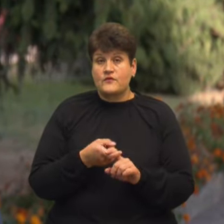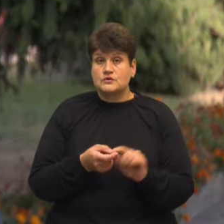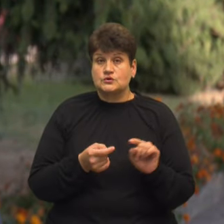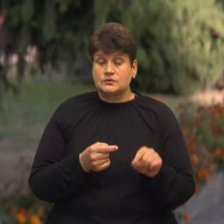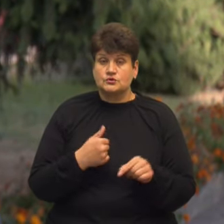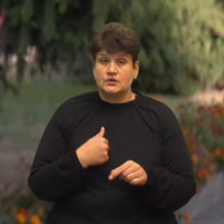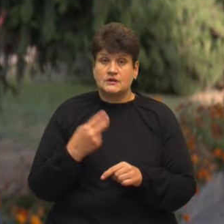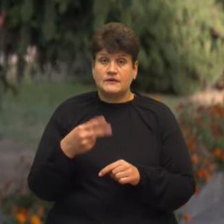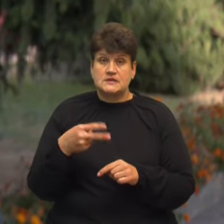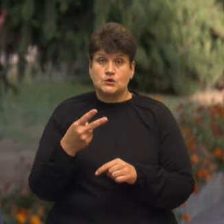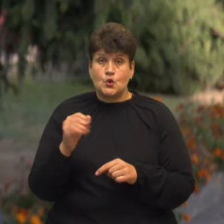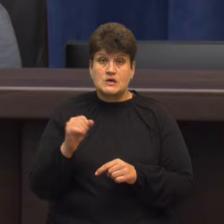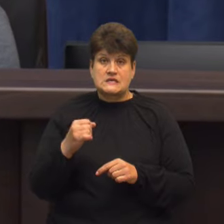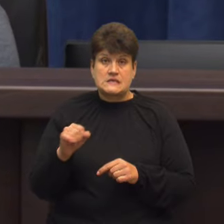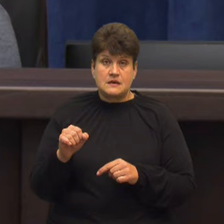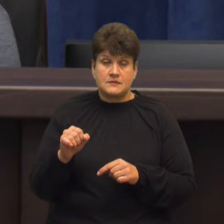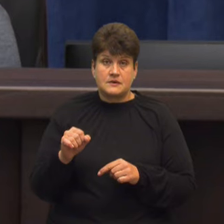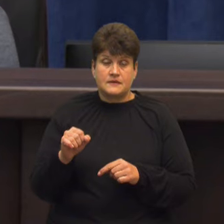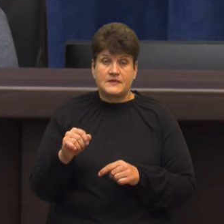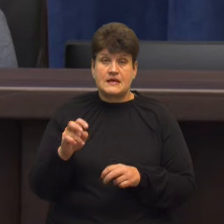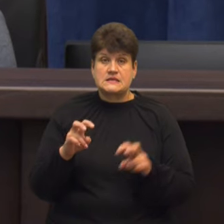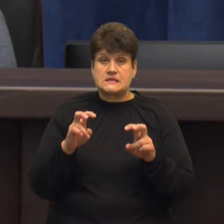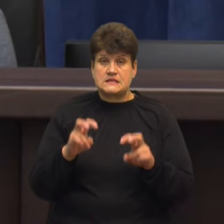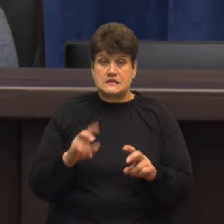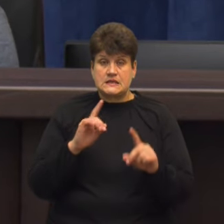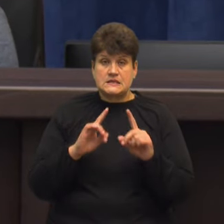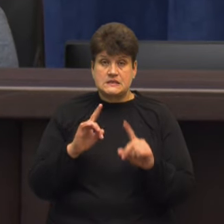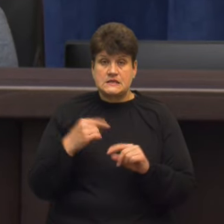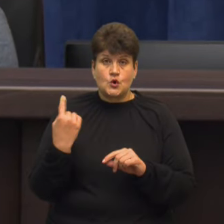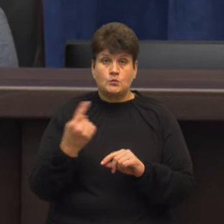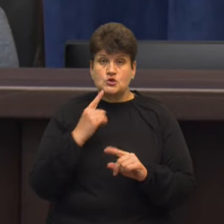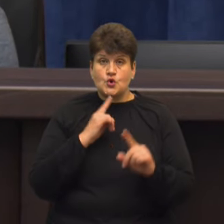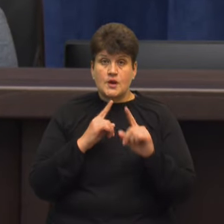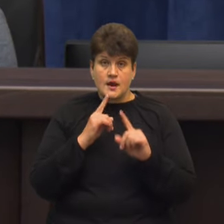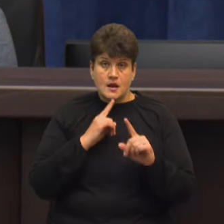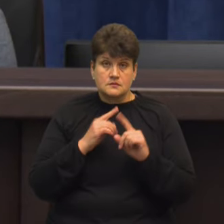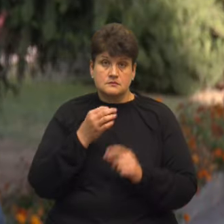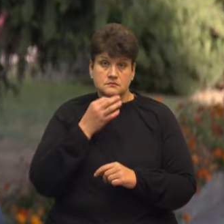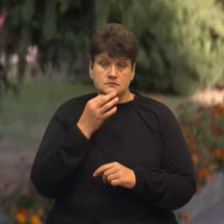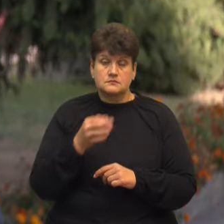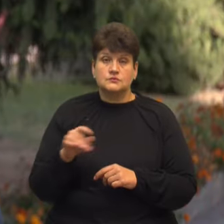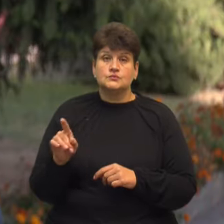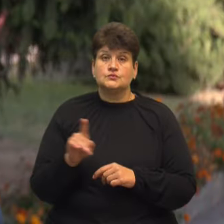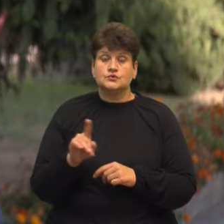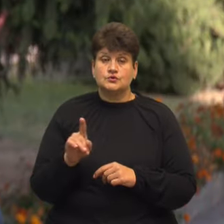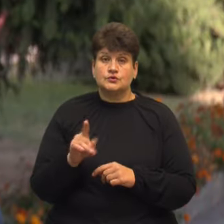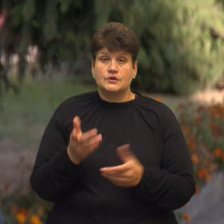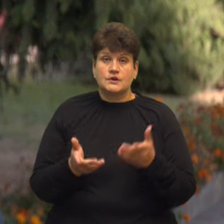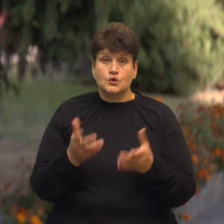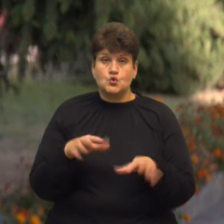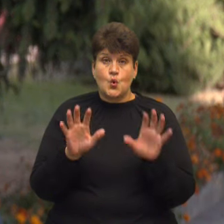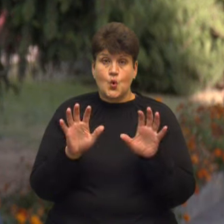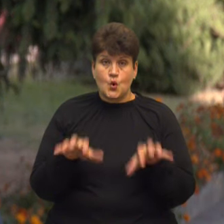22 серпня на пленарному засіданні сесії обласної ради заявив про Якщо голова